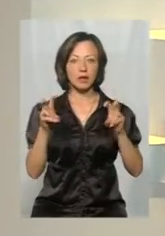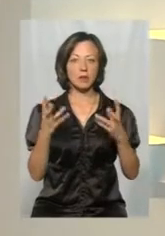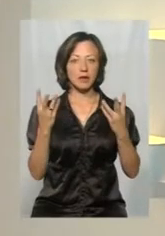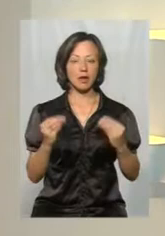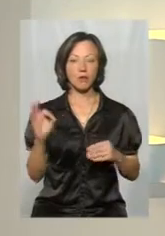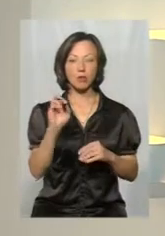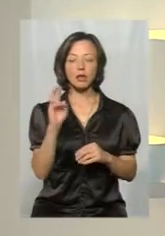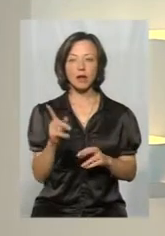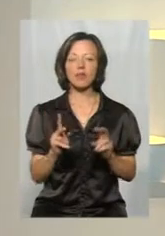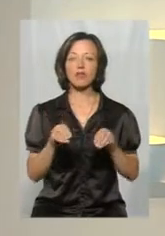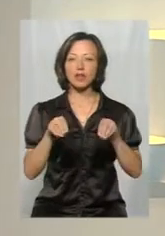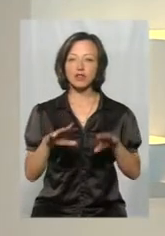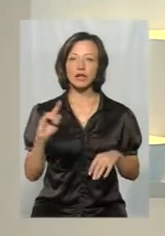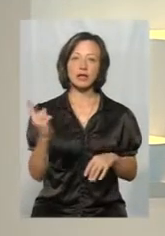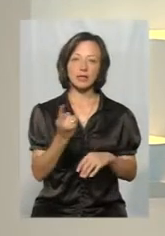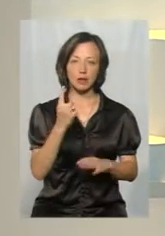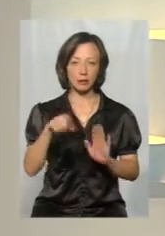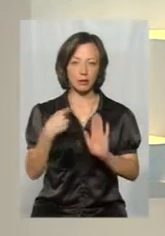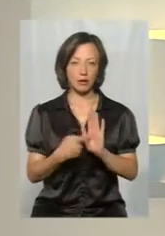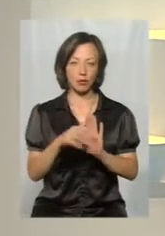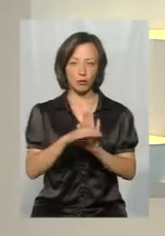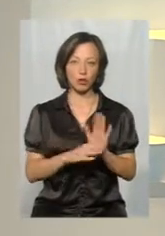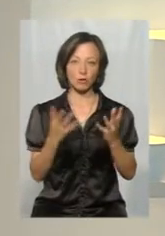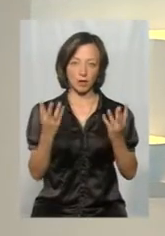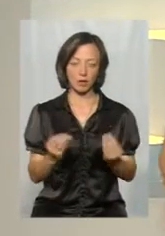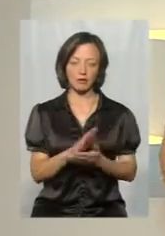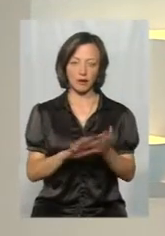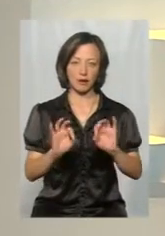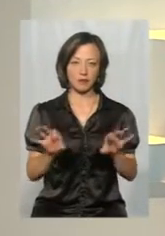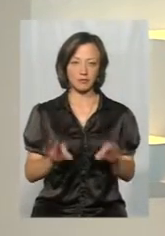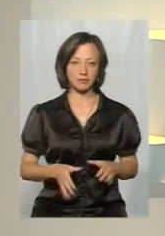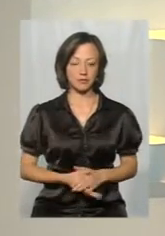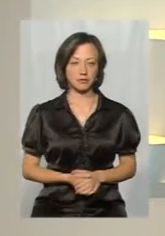про те, як вирішувалось єдине питання порядку денного – у сюжеті.